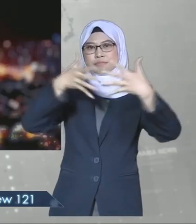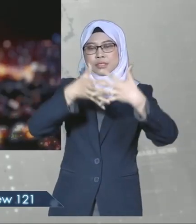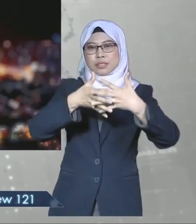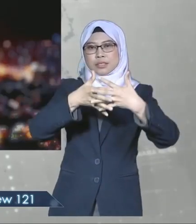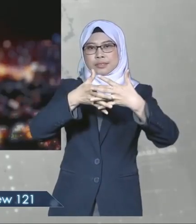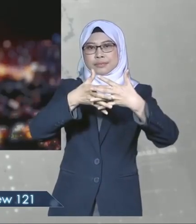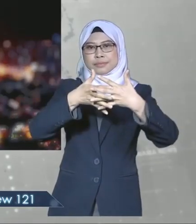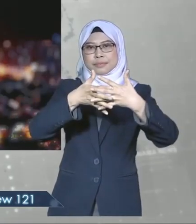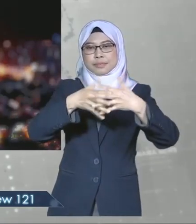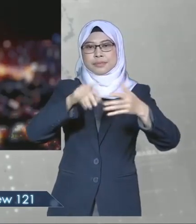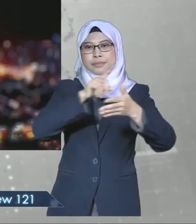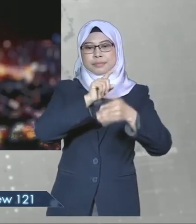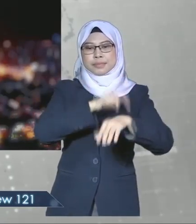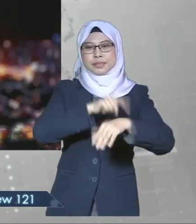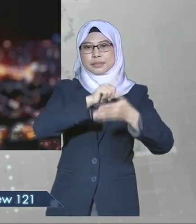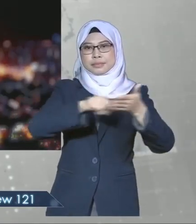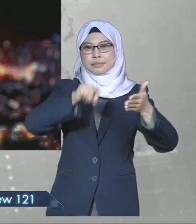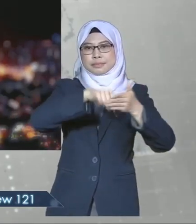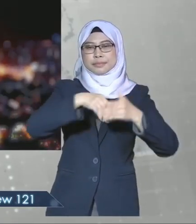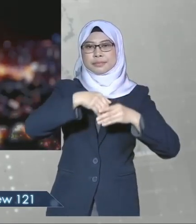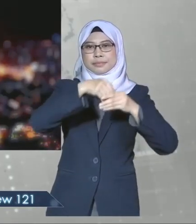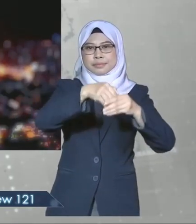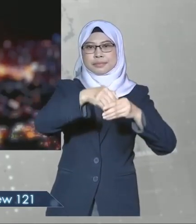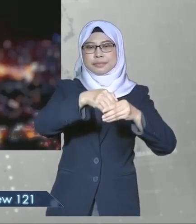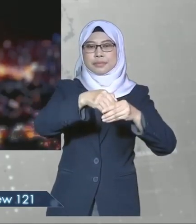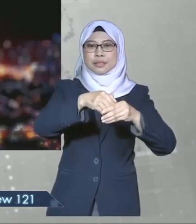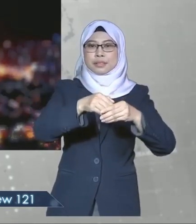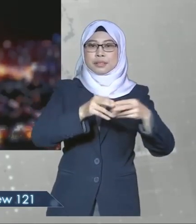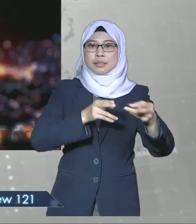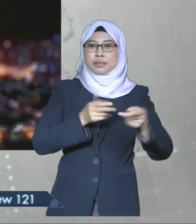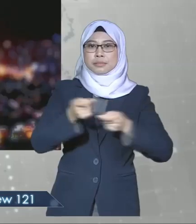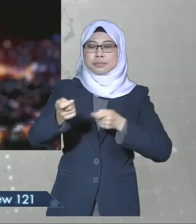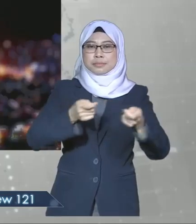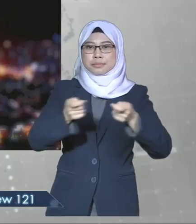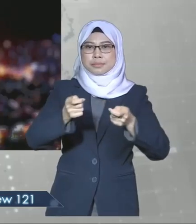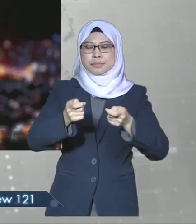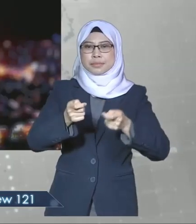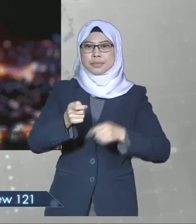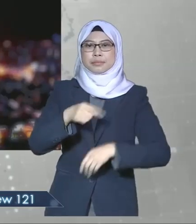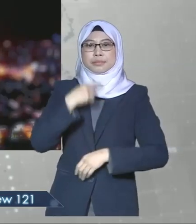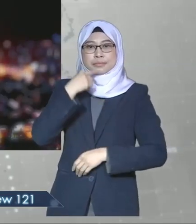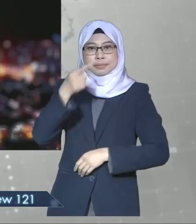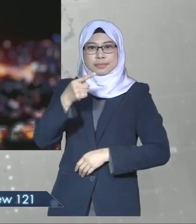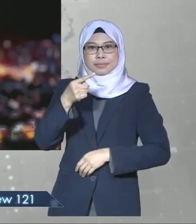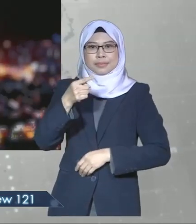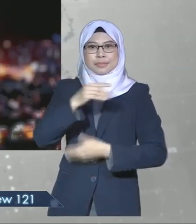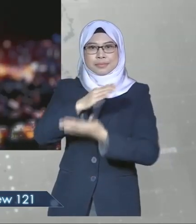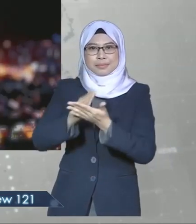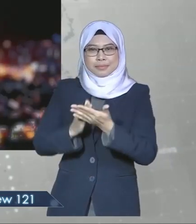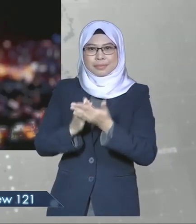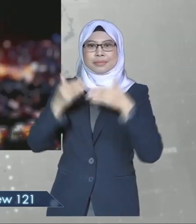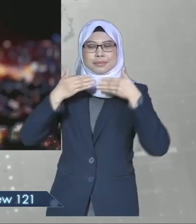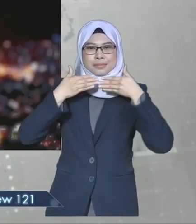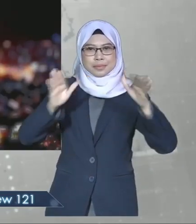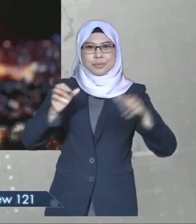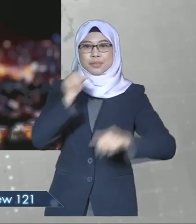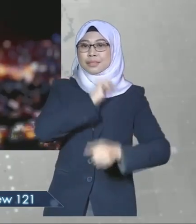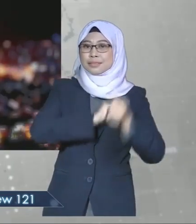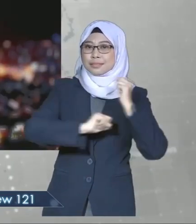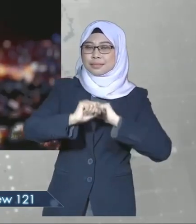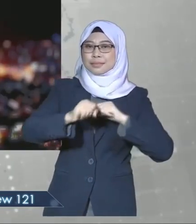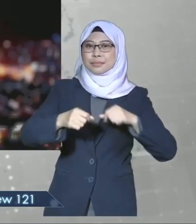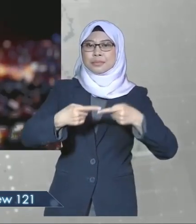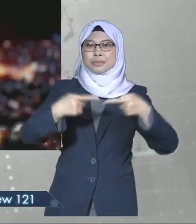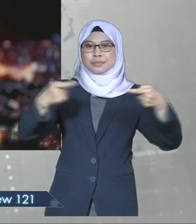penjuru pada pilihan raya negeri itu nanti. Pegurusnya, Datuk Mohd Rafiq Naizah Mohdiden berkata pihaknya sentiasa bersikap terbuka namun